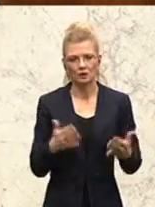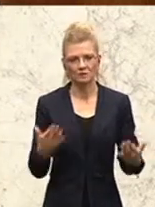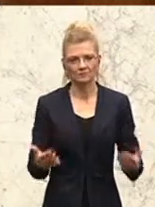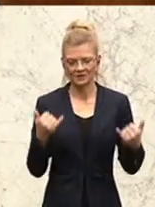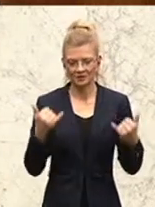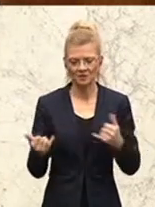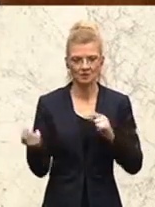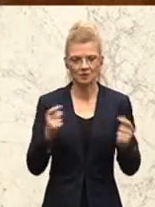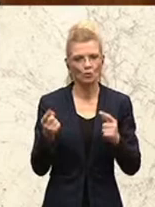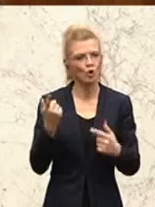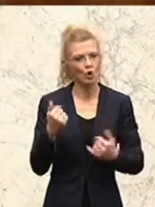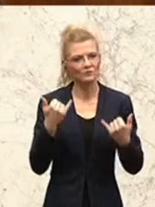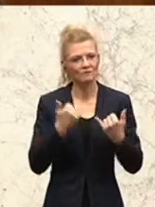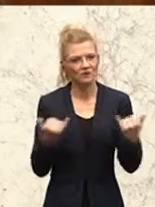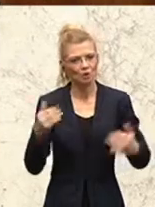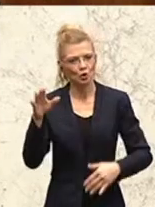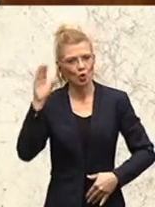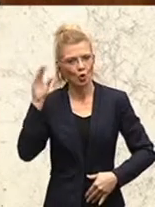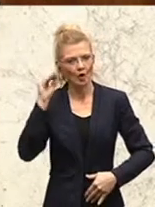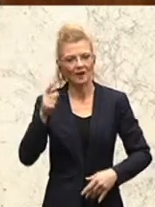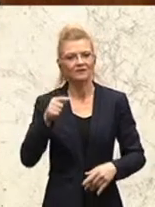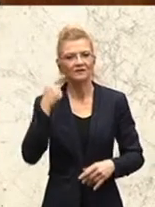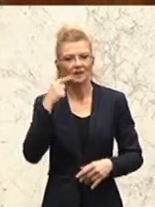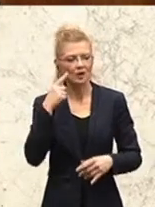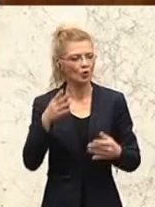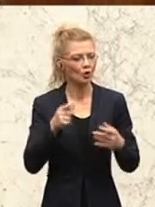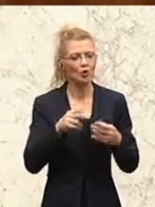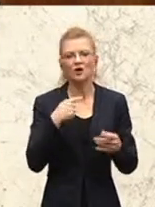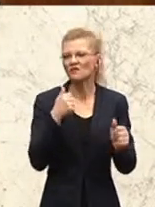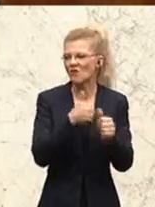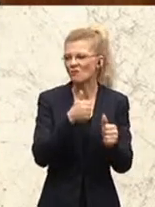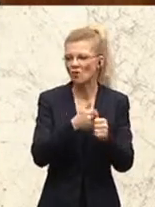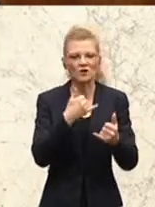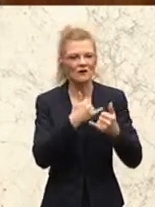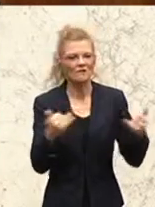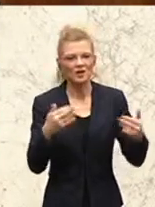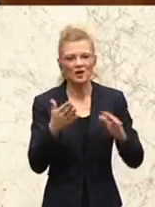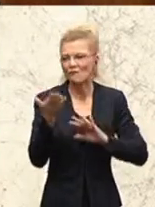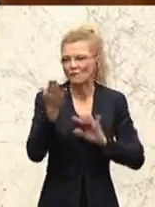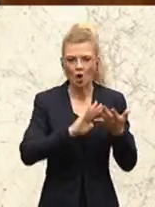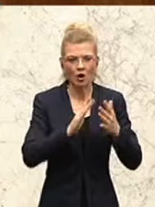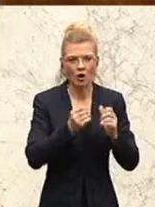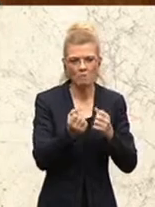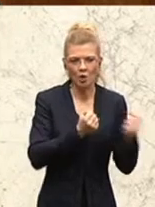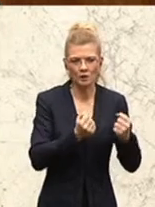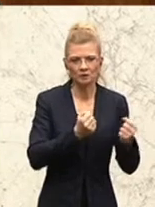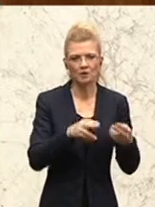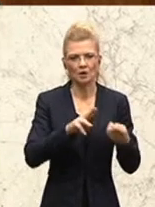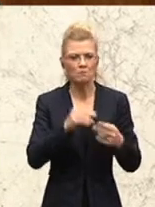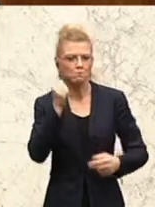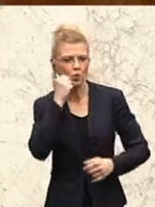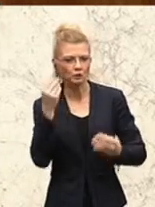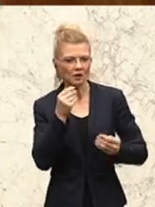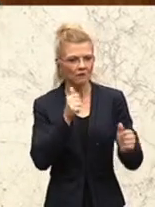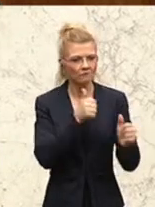Debatte hören anschließend, dass NEOS hier verfolgt, eine Heier- und Feierpolitik und überhaupt ganz böse Dinge verfolgt.